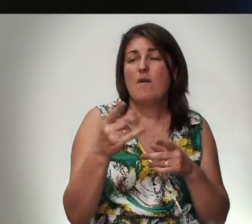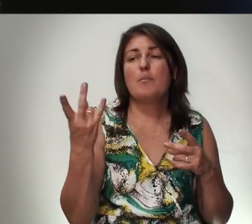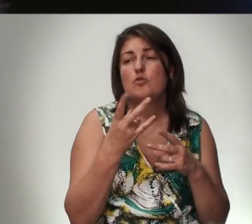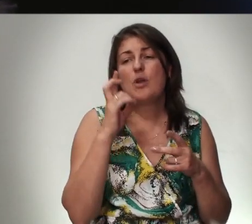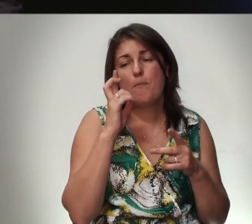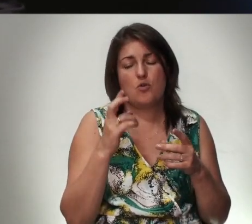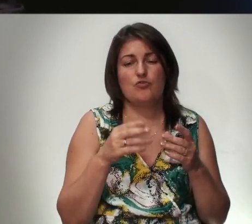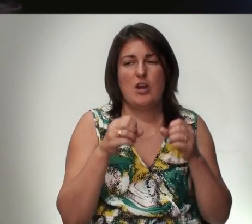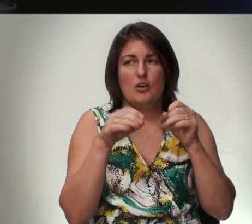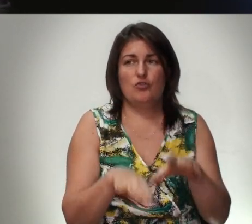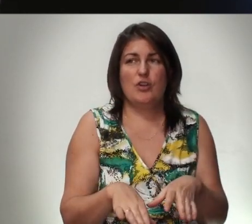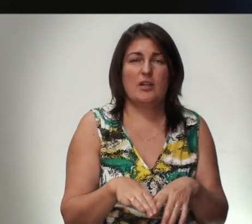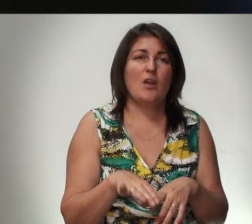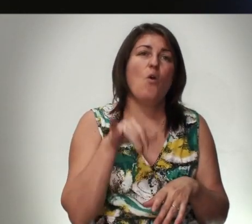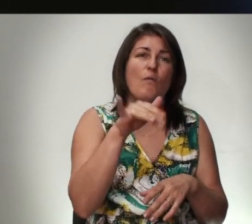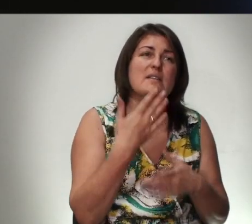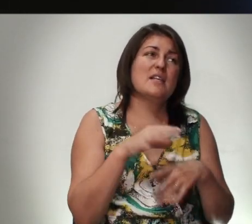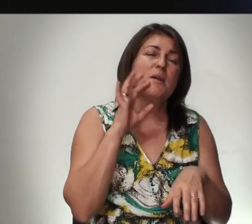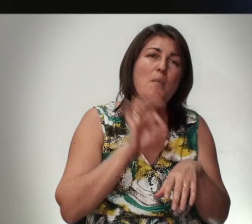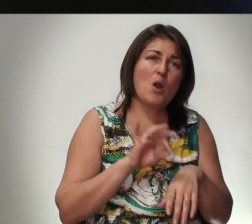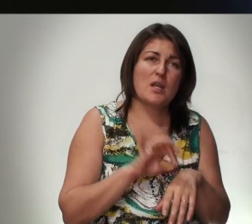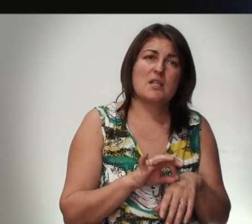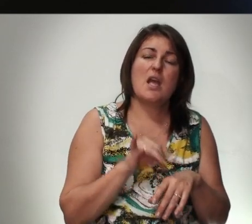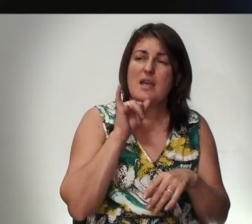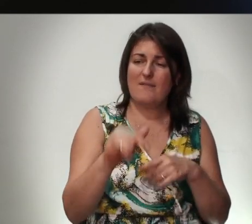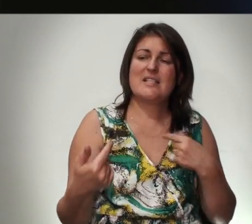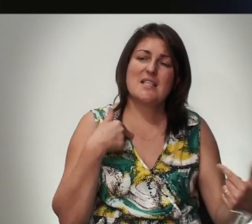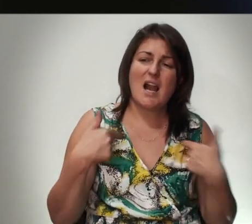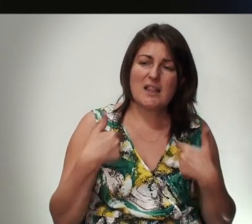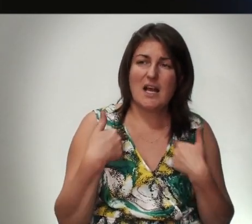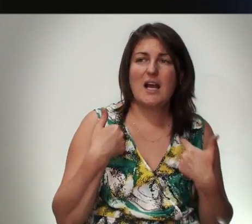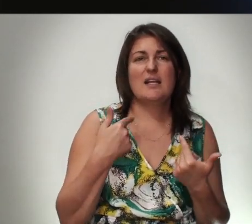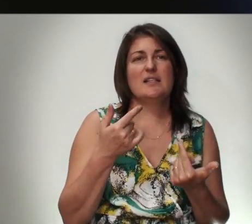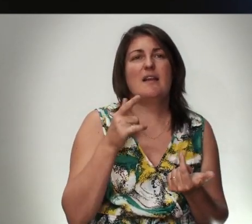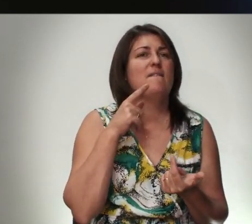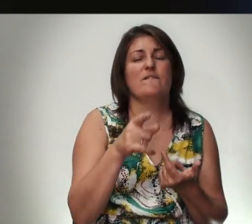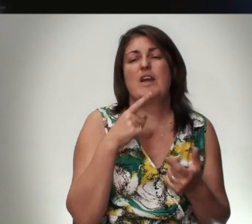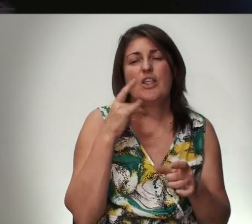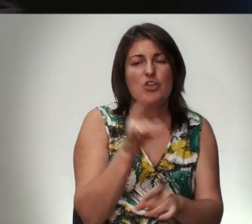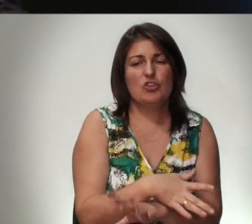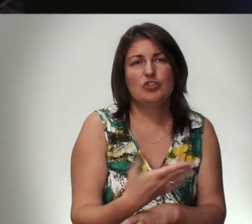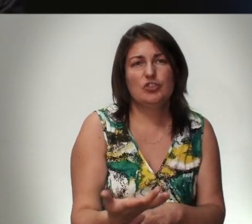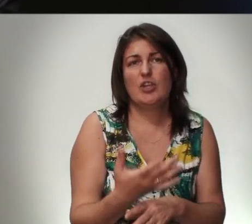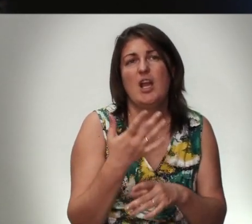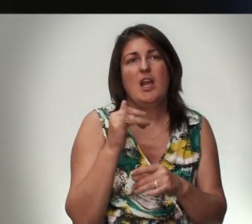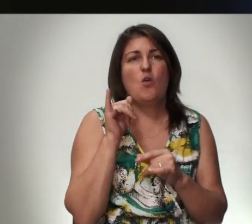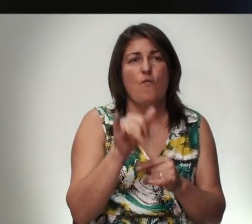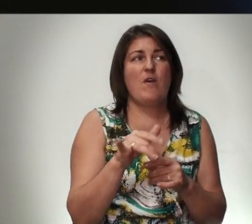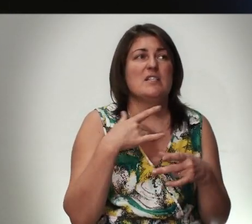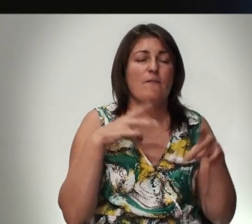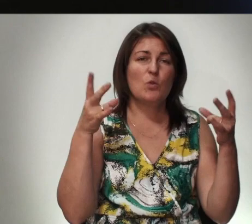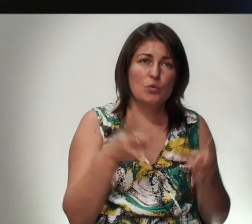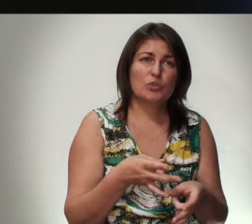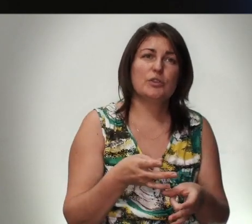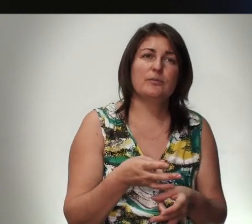Нужно Божье Решение У Вас Есть Болезни И Вы Страдаете Вы Нищи И Вас Нужнее